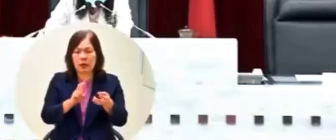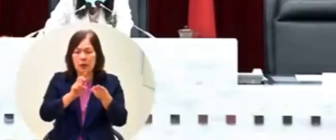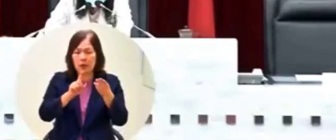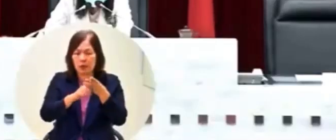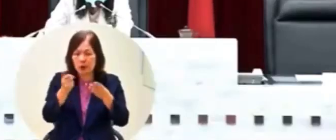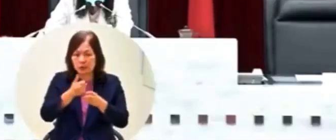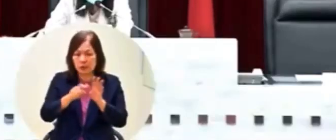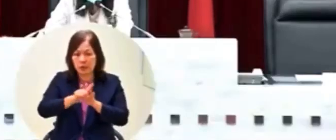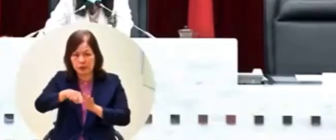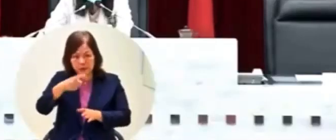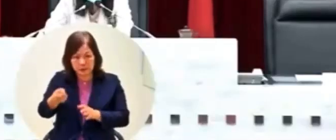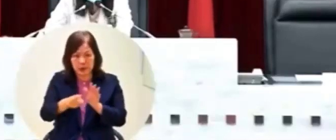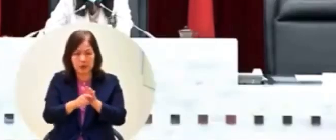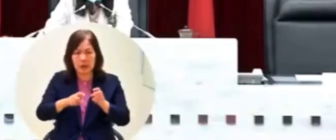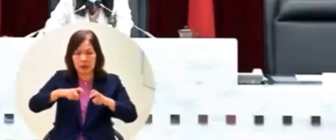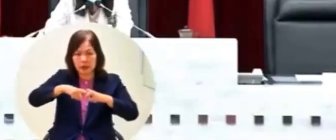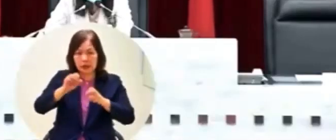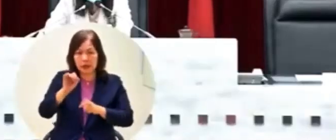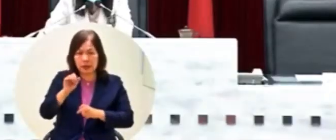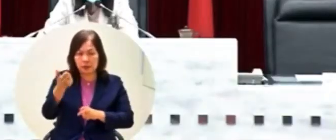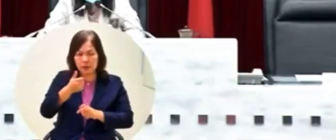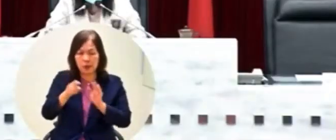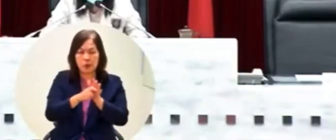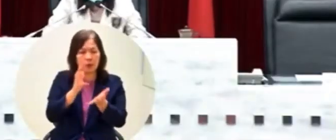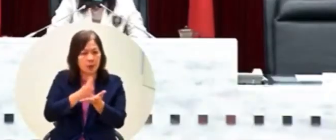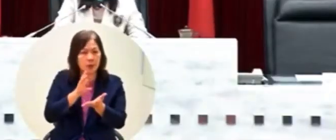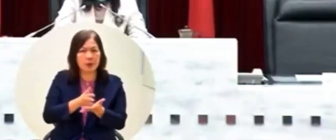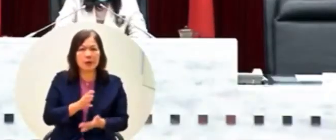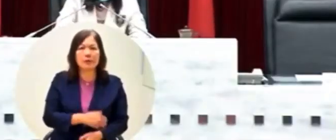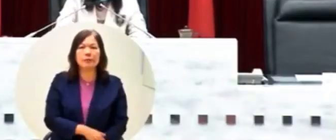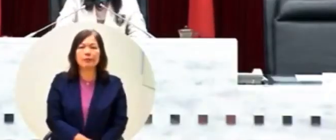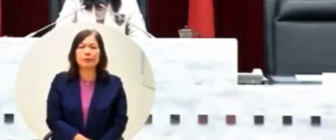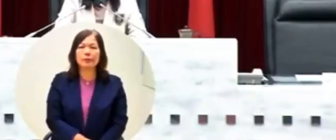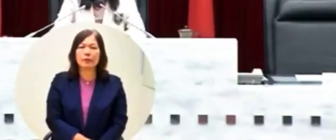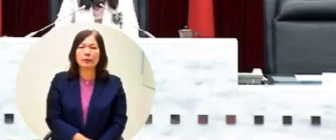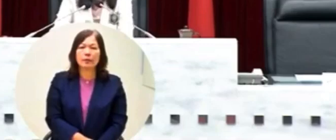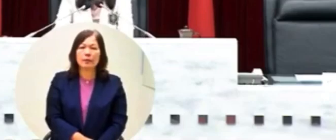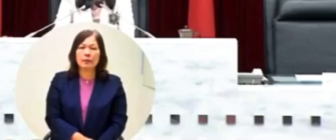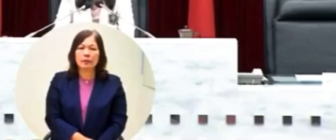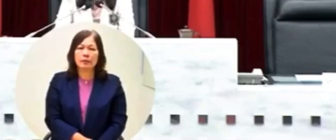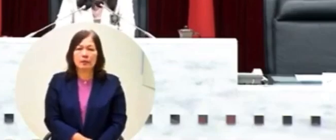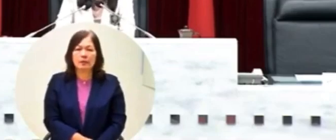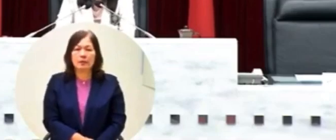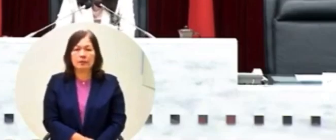繼續我們請李柏毅議員發言李議員請謝謝